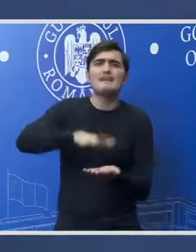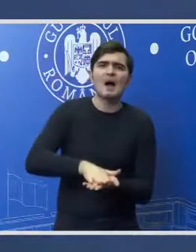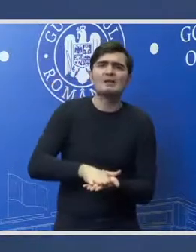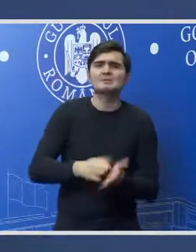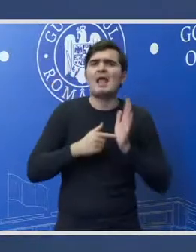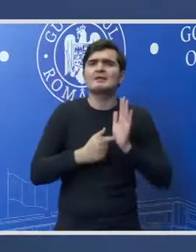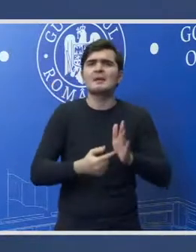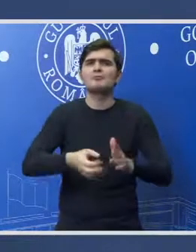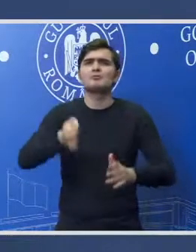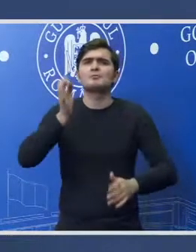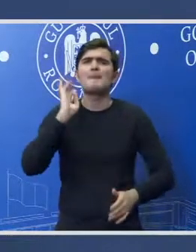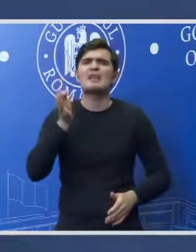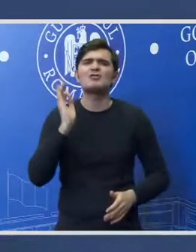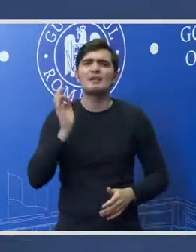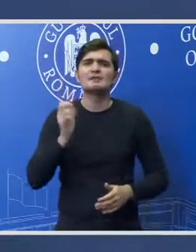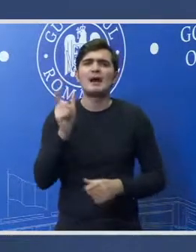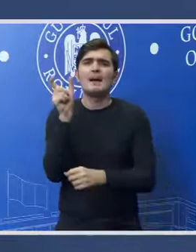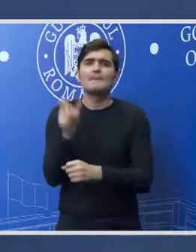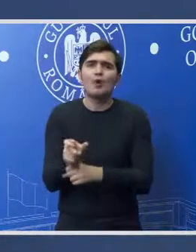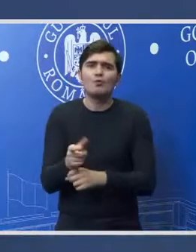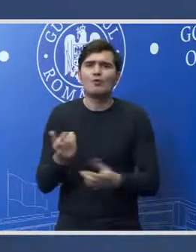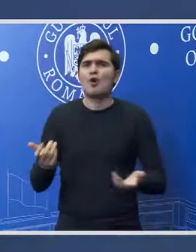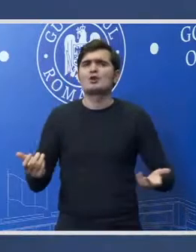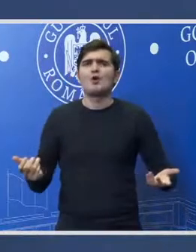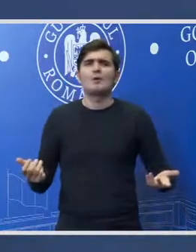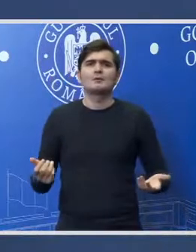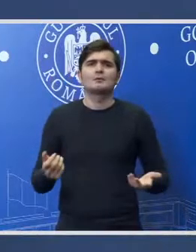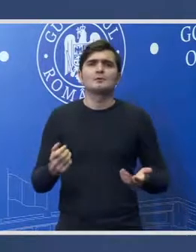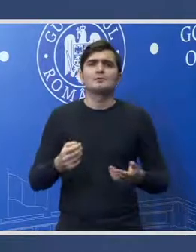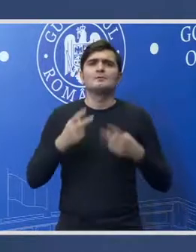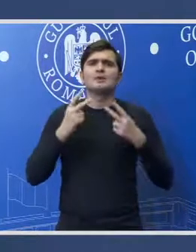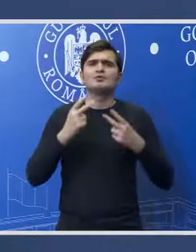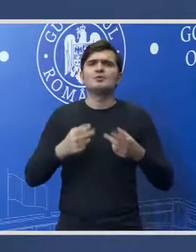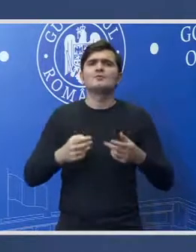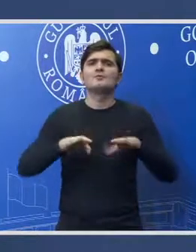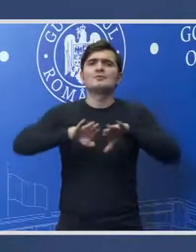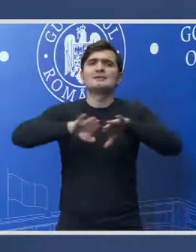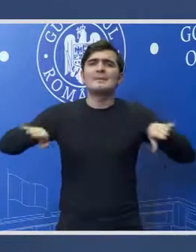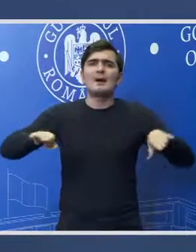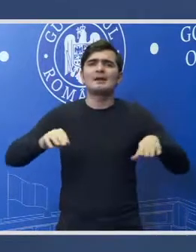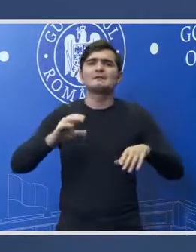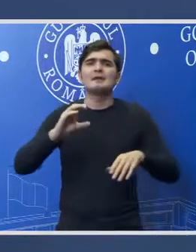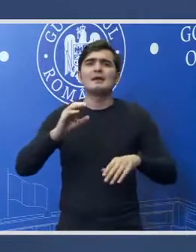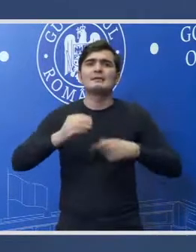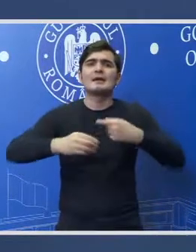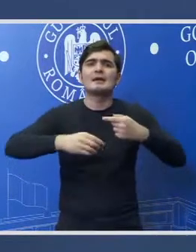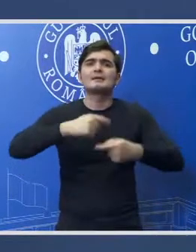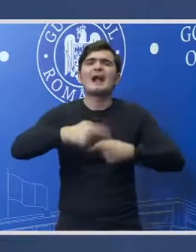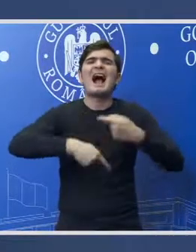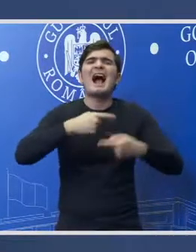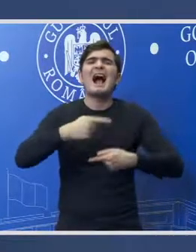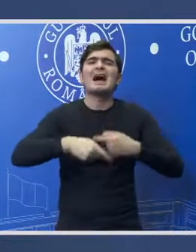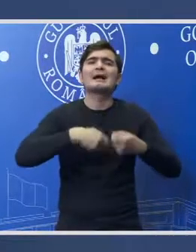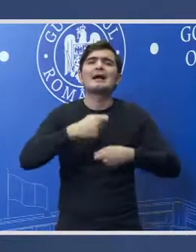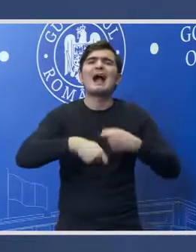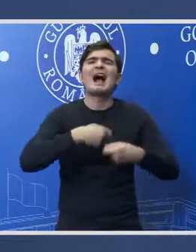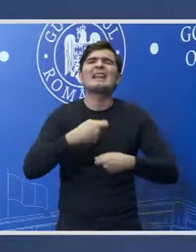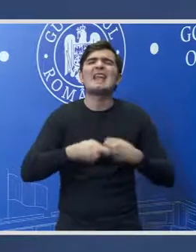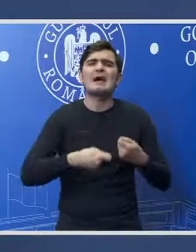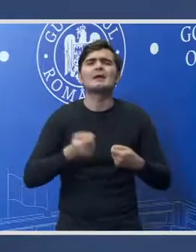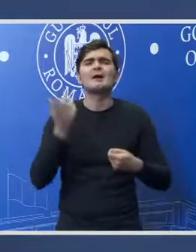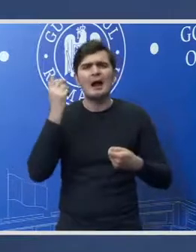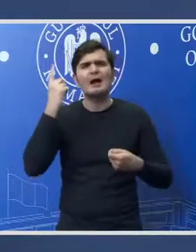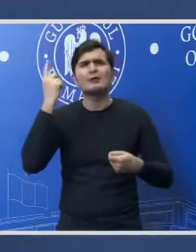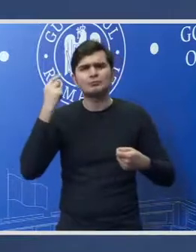specializarea procurorilor principiul specializării principiul separației carierelor care a fost îmbrățișat la acel